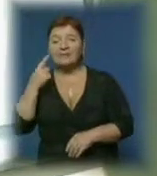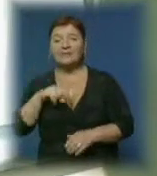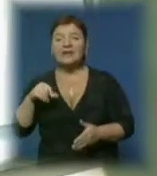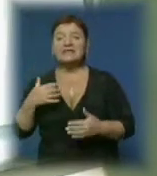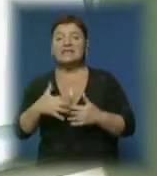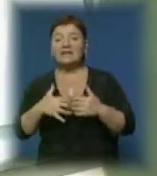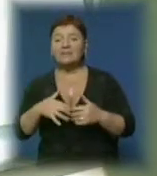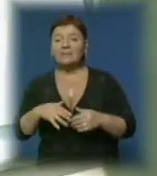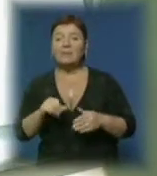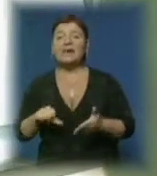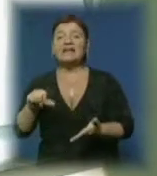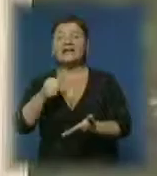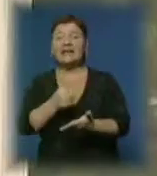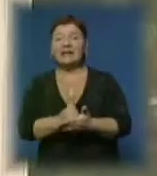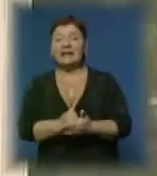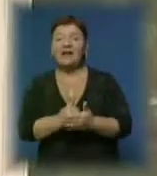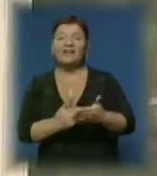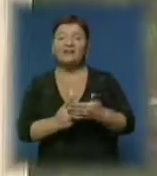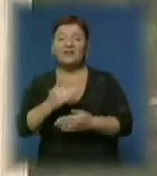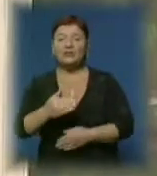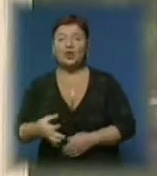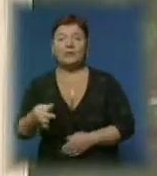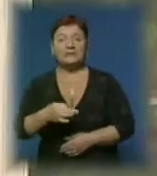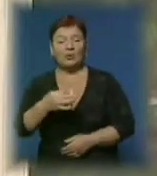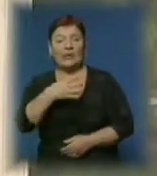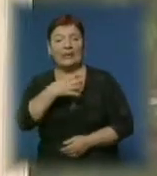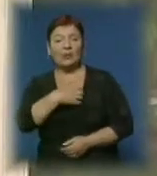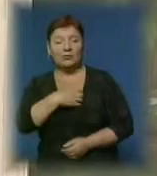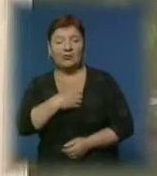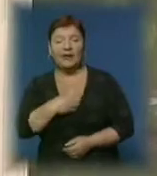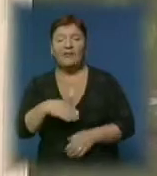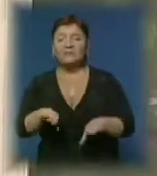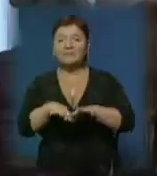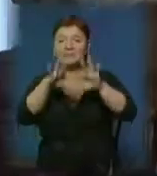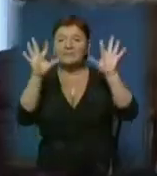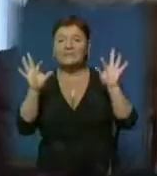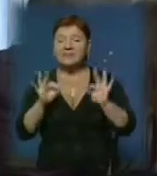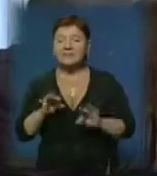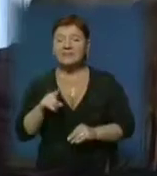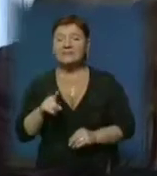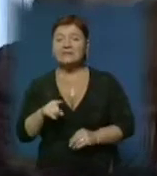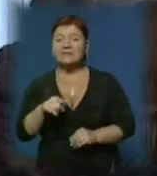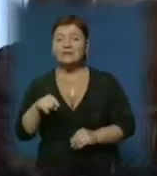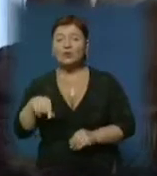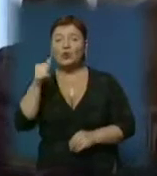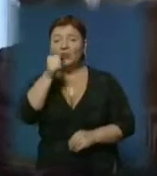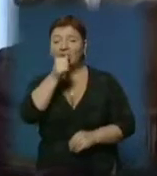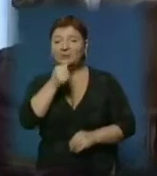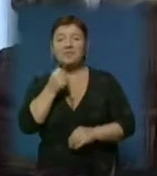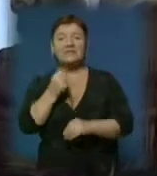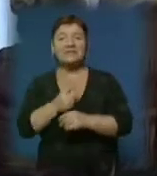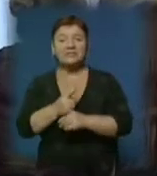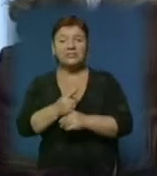є і серйозні претенденти на одержання найвищої обласної нагороди в галузі образотворчого мистецтва. Цікаво, що цьогоріч при визначенні